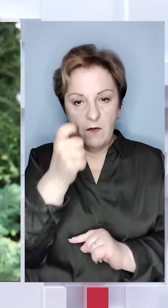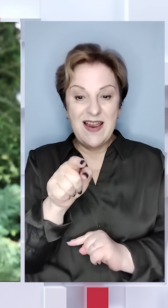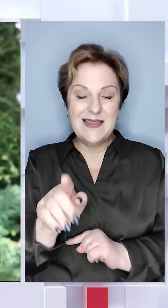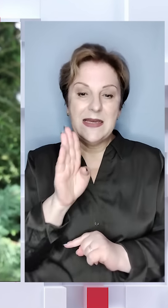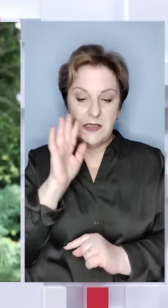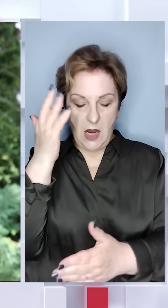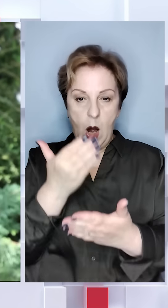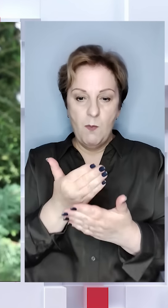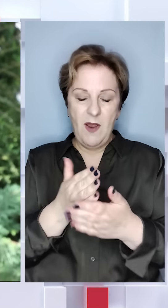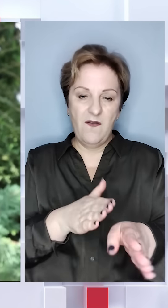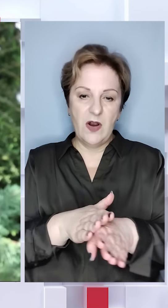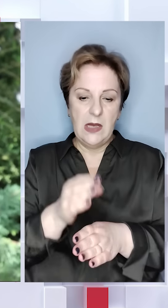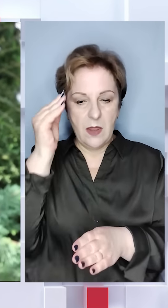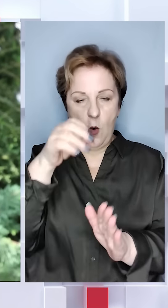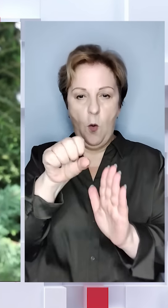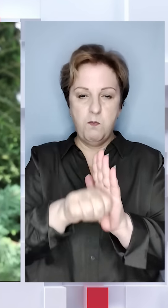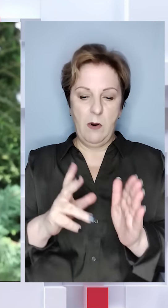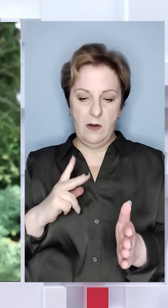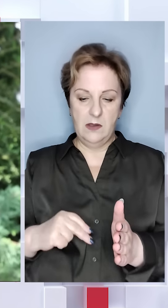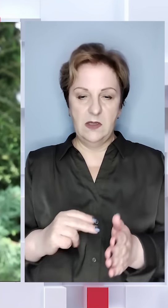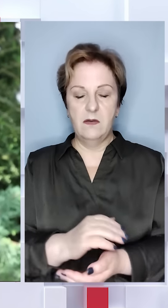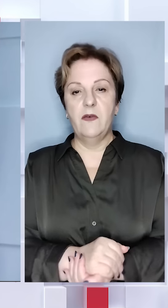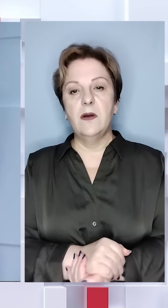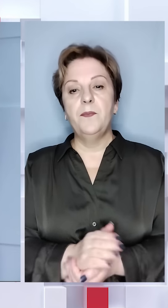цій жінці про підозру, зрусковені на вмисне вбивство.